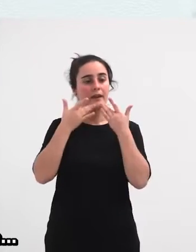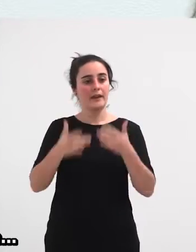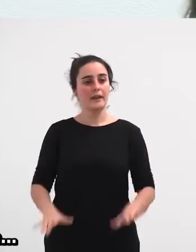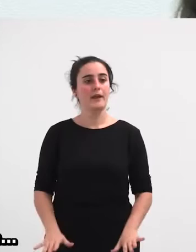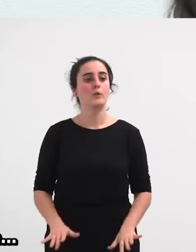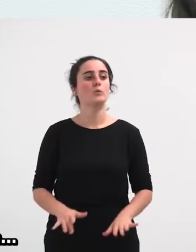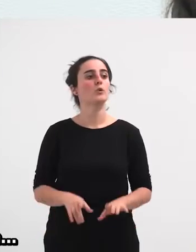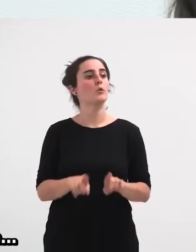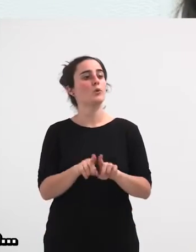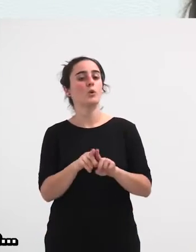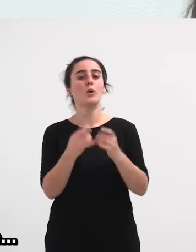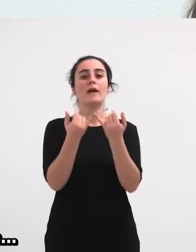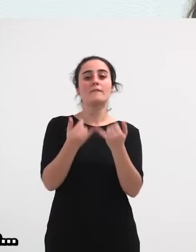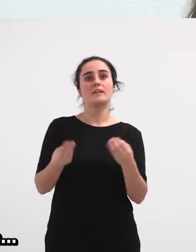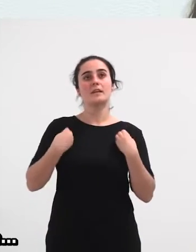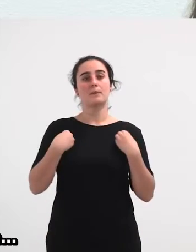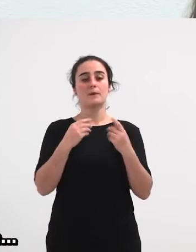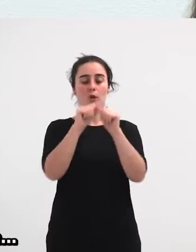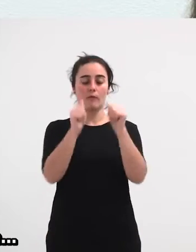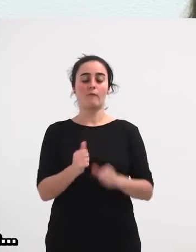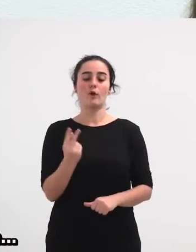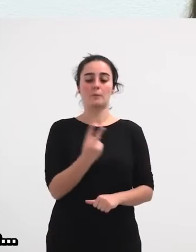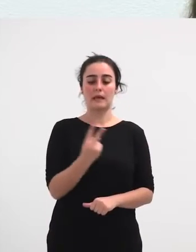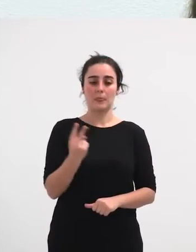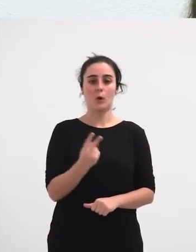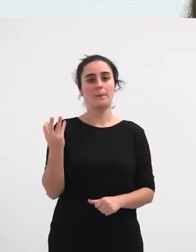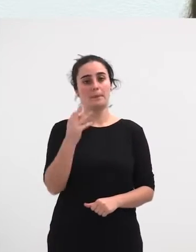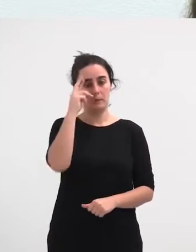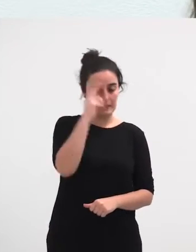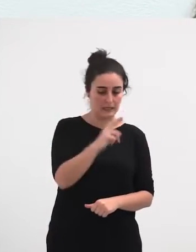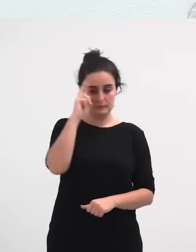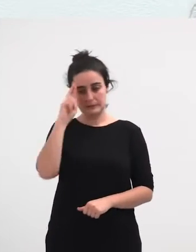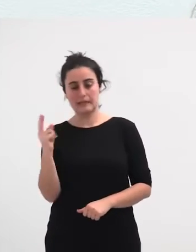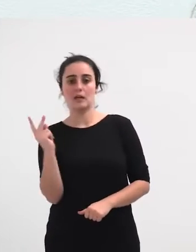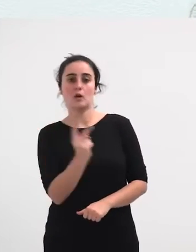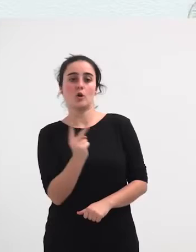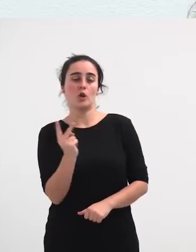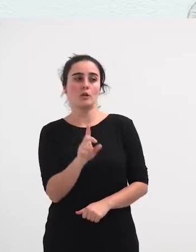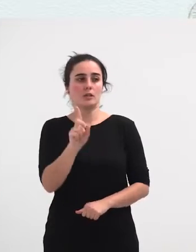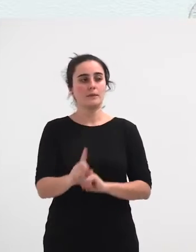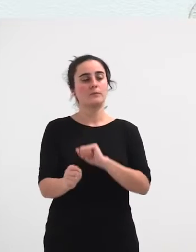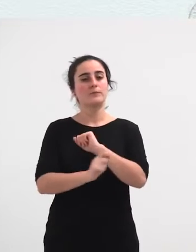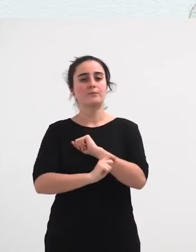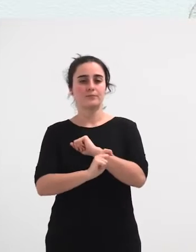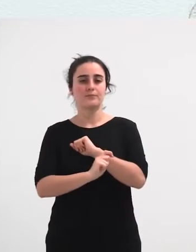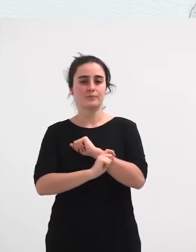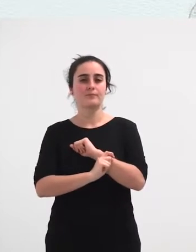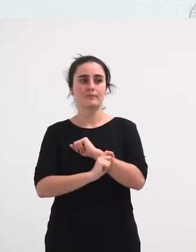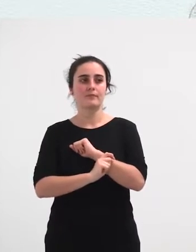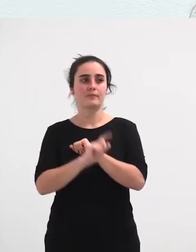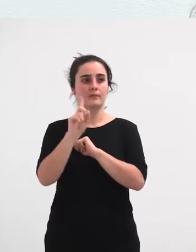abizitzeko bi modu daudela, modu guztiak errespetatu behar direla, eta gainera estrategikoki ere bai,